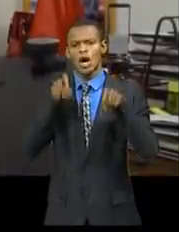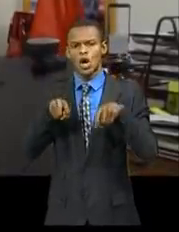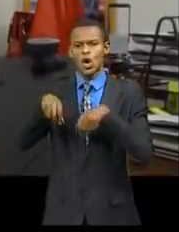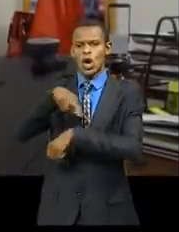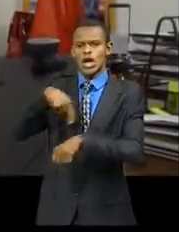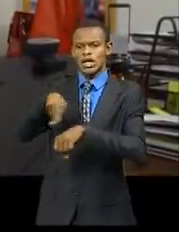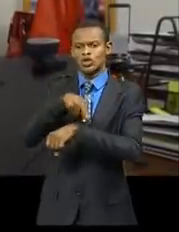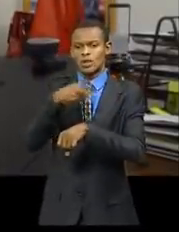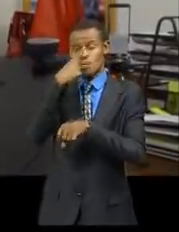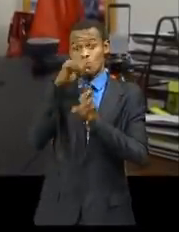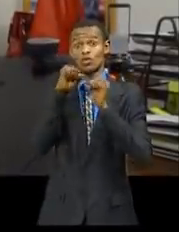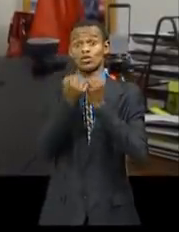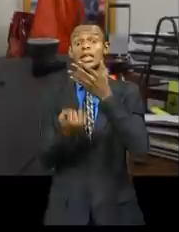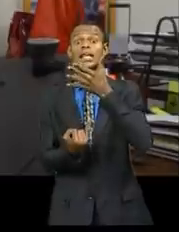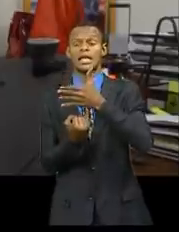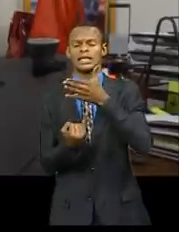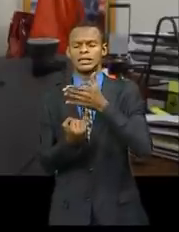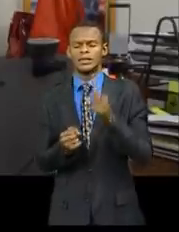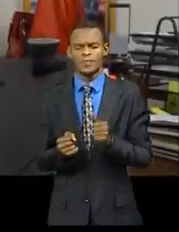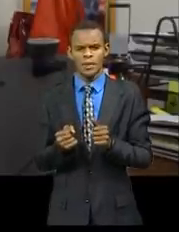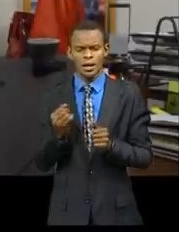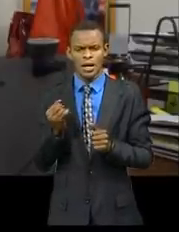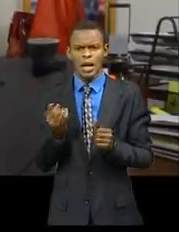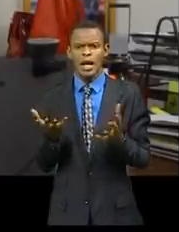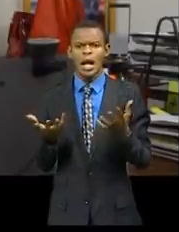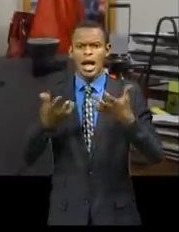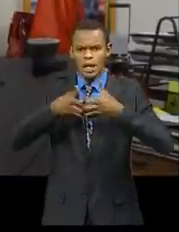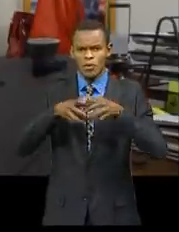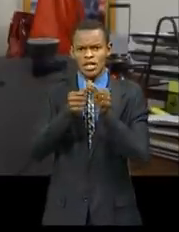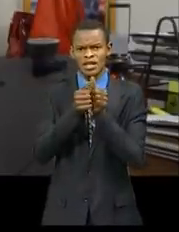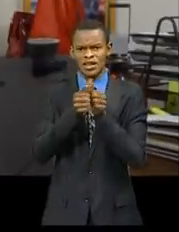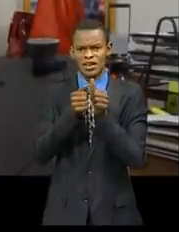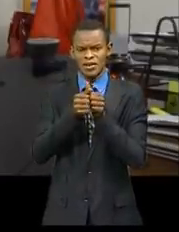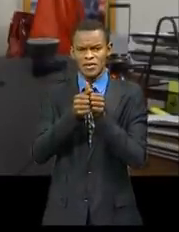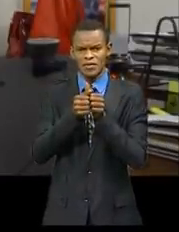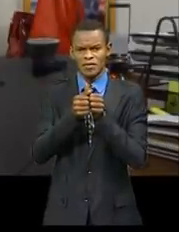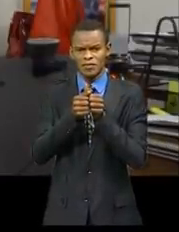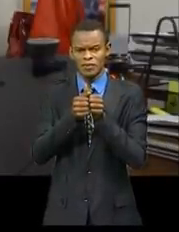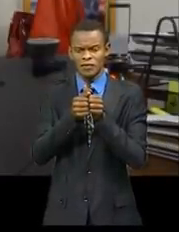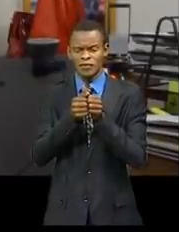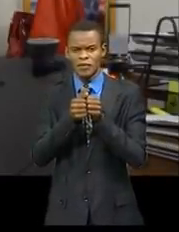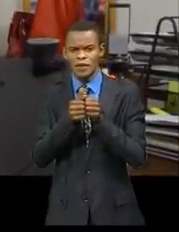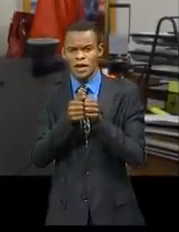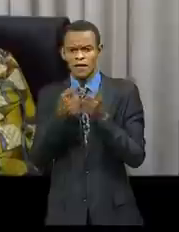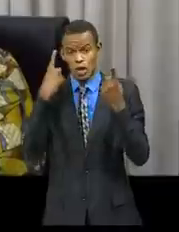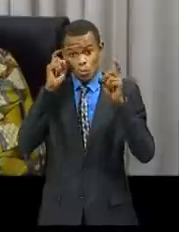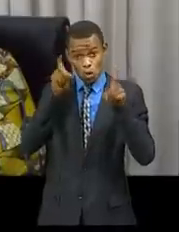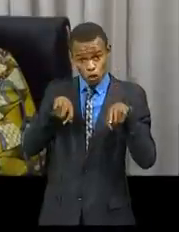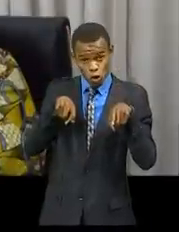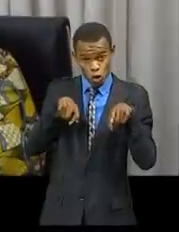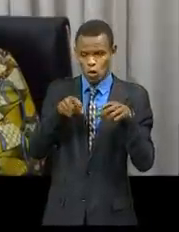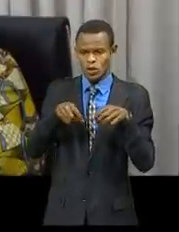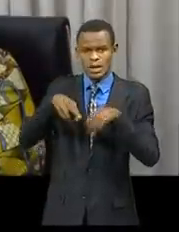perspective du 41e sommet de la SADEC et de la candidature de notre pays au secrétariat exécutif de cette organisation